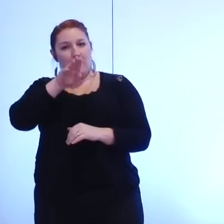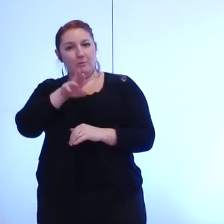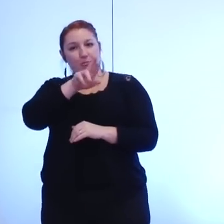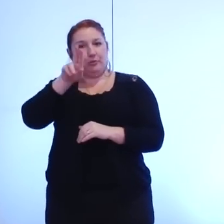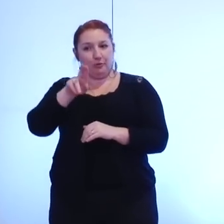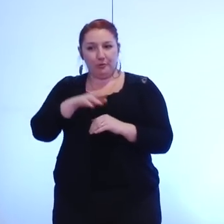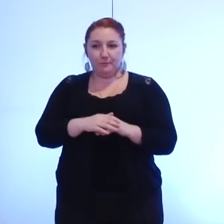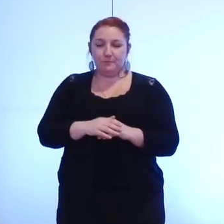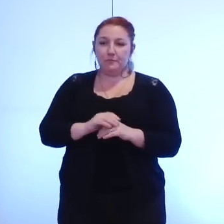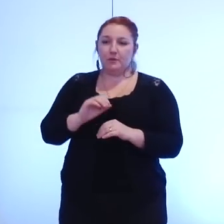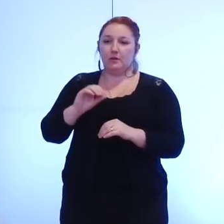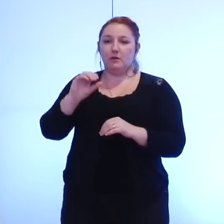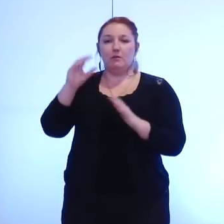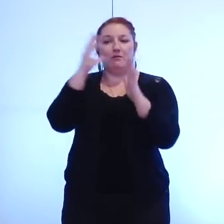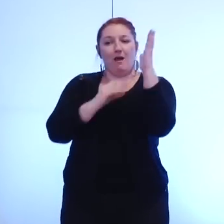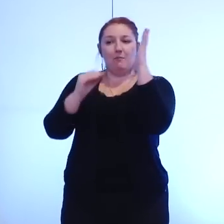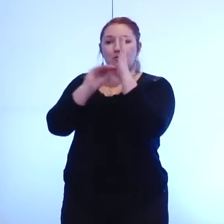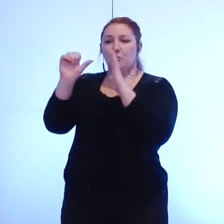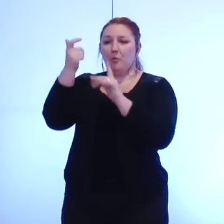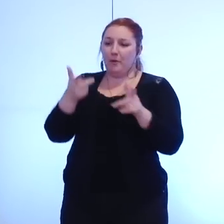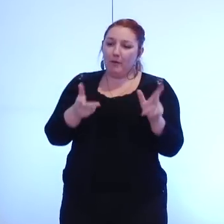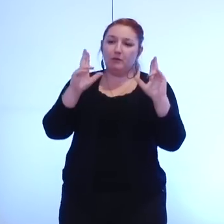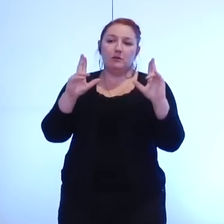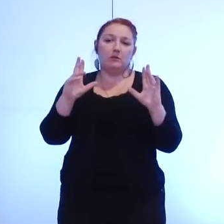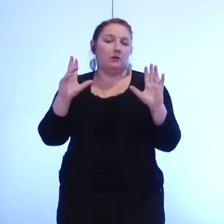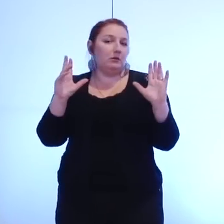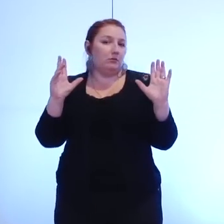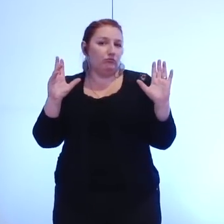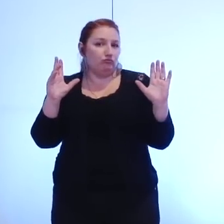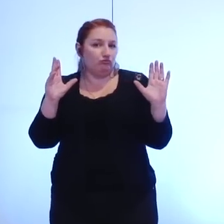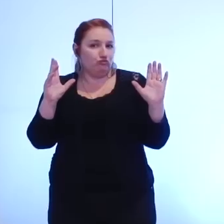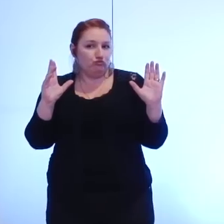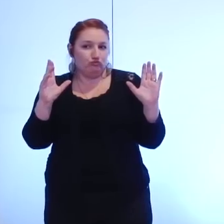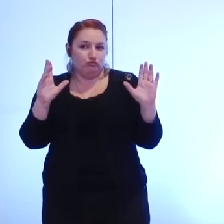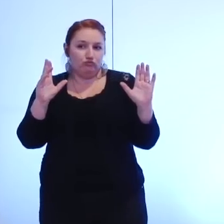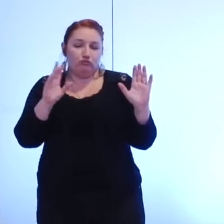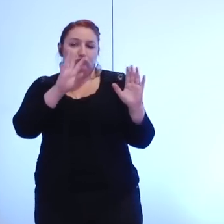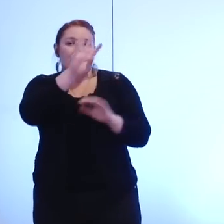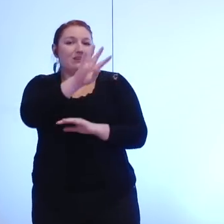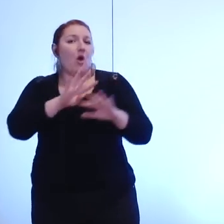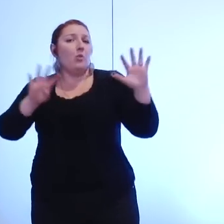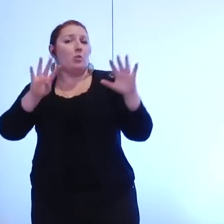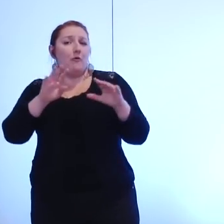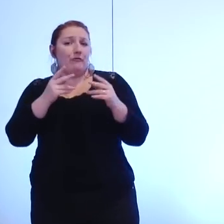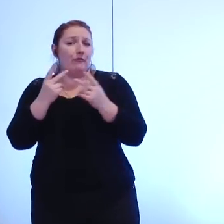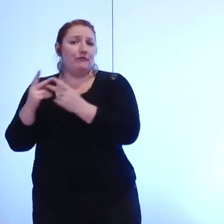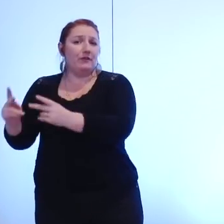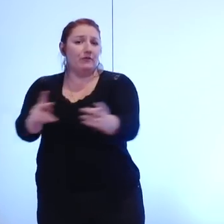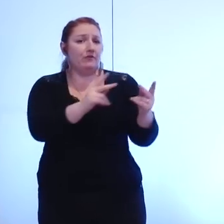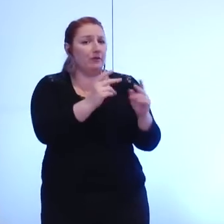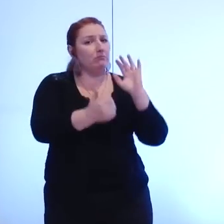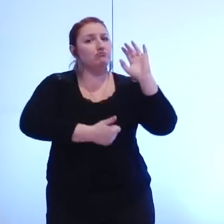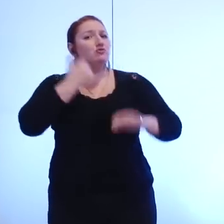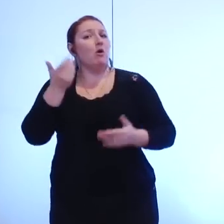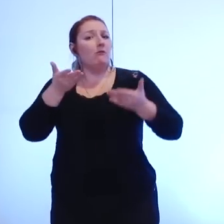sur la première partie de l'amendement vous conviendrez qu'il ne revient pas à l'une des 49 communes de décider seul de la compétence